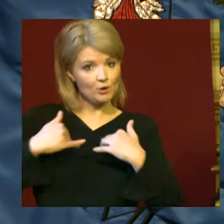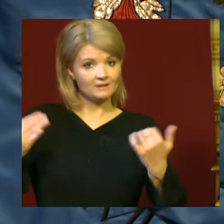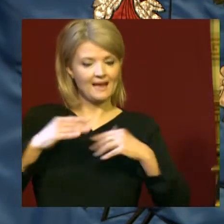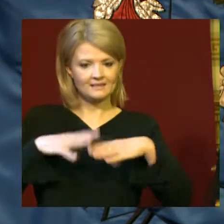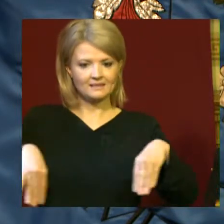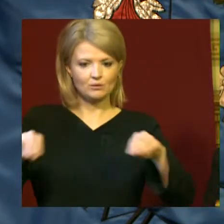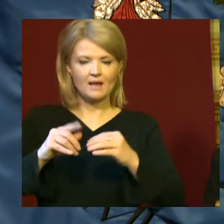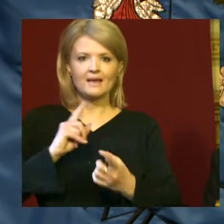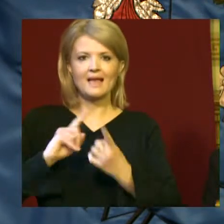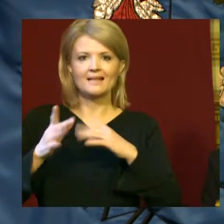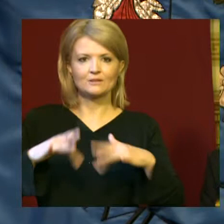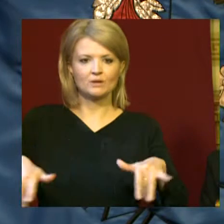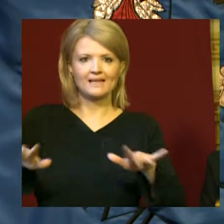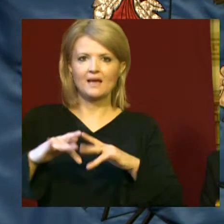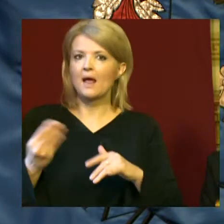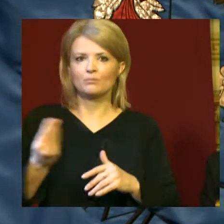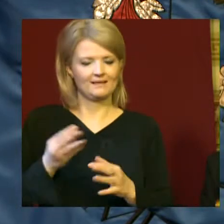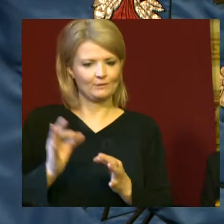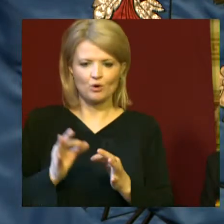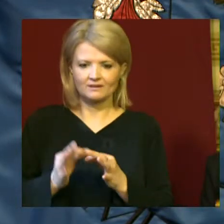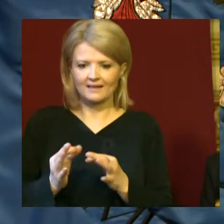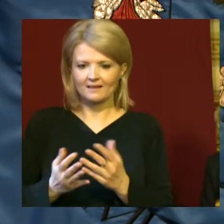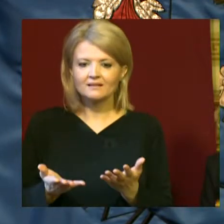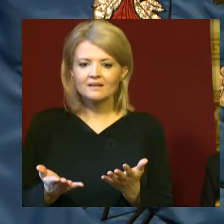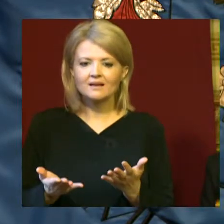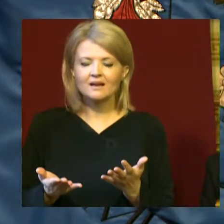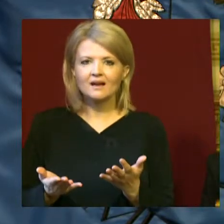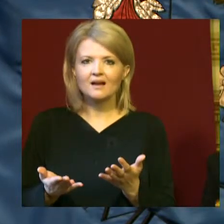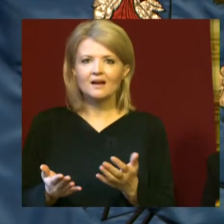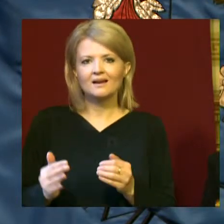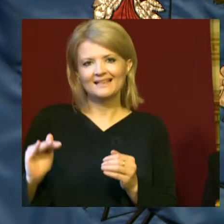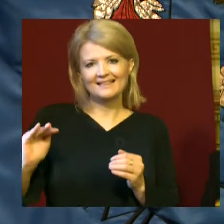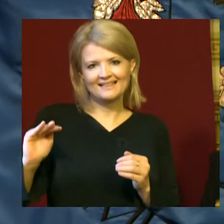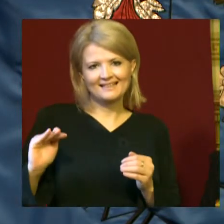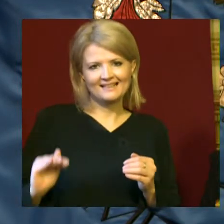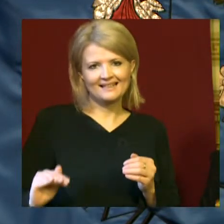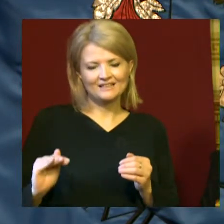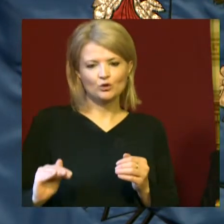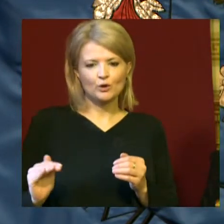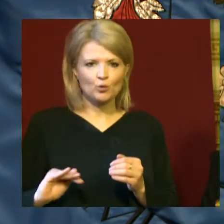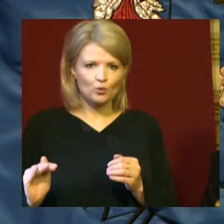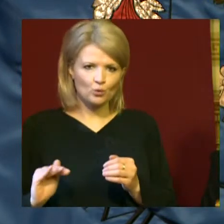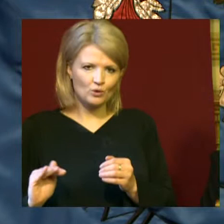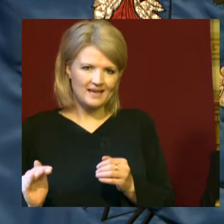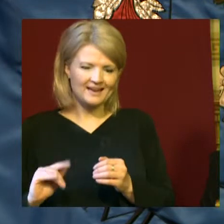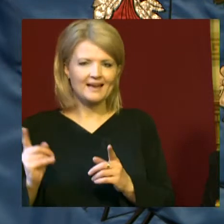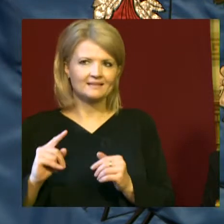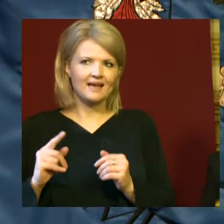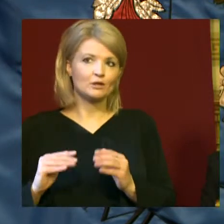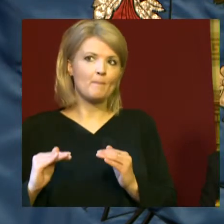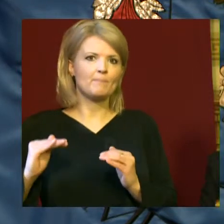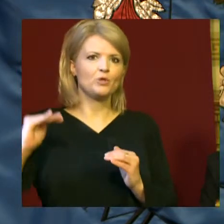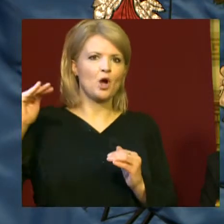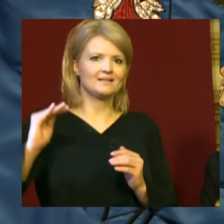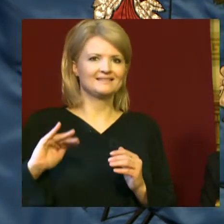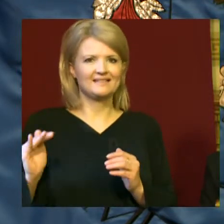elszenvedték, hogy ezek a papír szerint kiskorúak, látszatra nem föltétlenül kiskorúak használják az